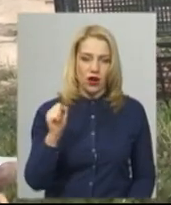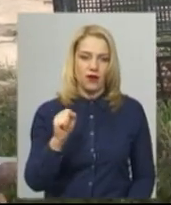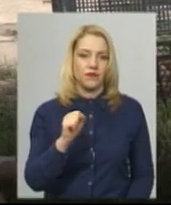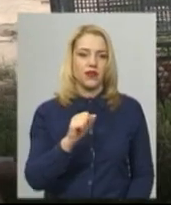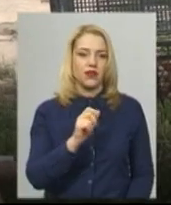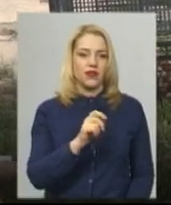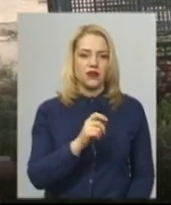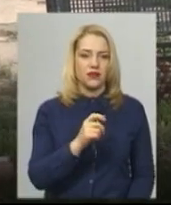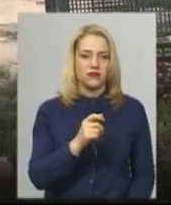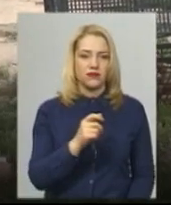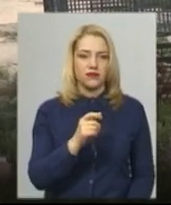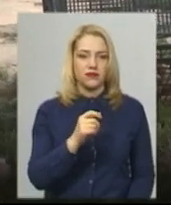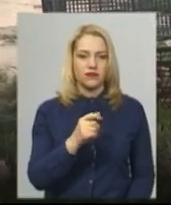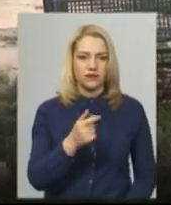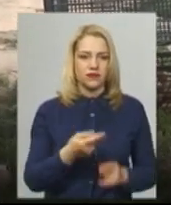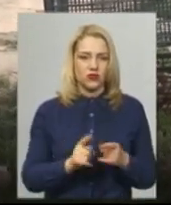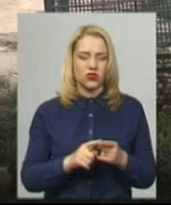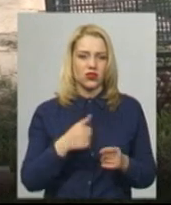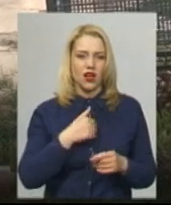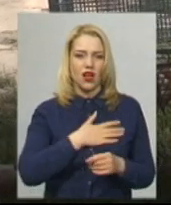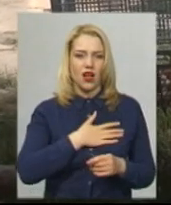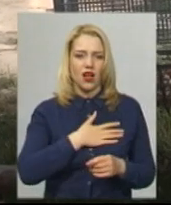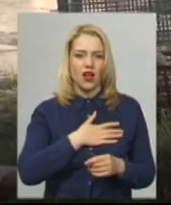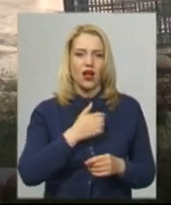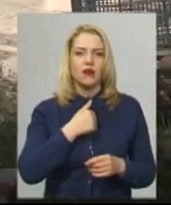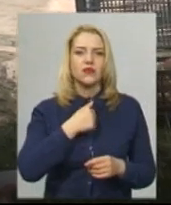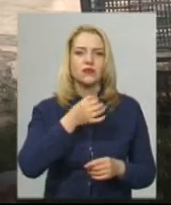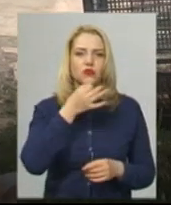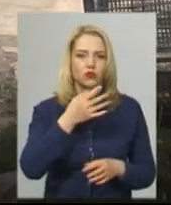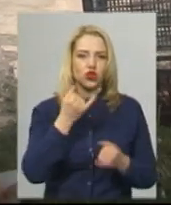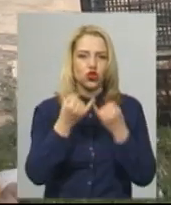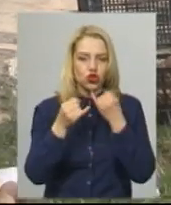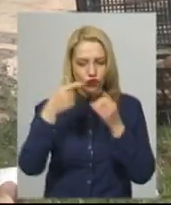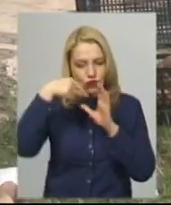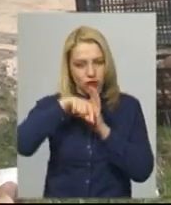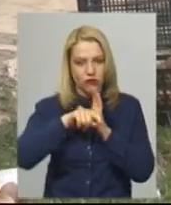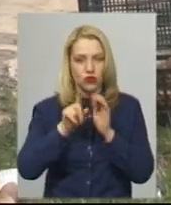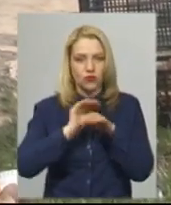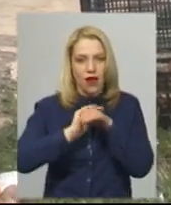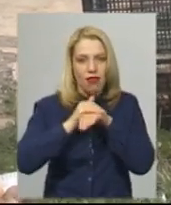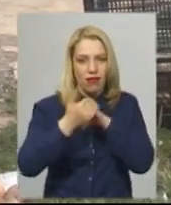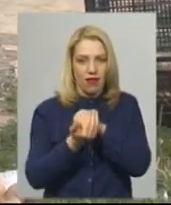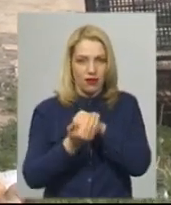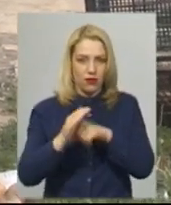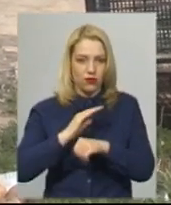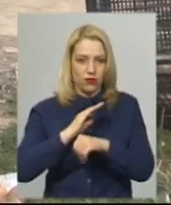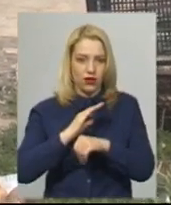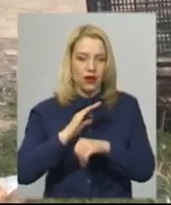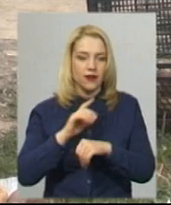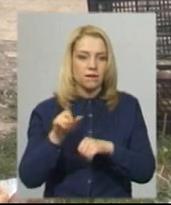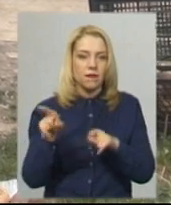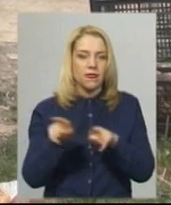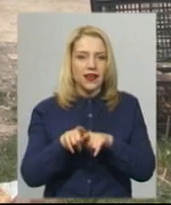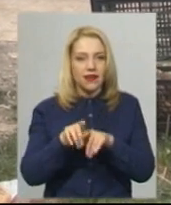картопля. Та вже пушті, я люблю жовтою м'якотю, і щоб вона була така гладенька, отака